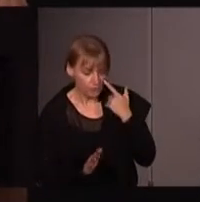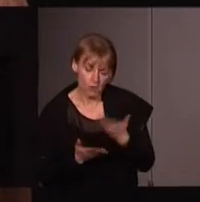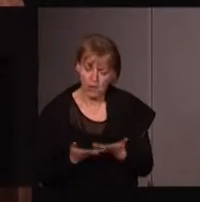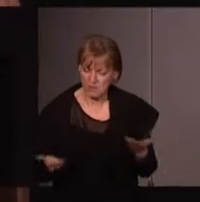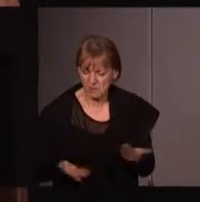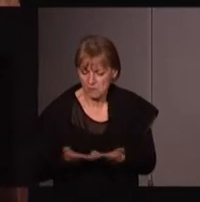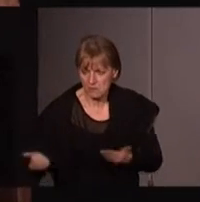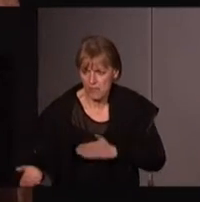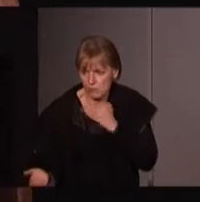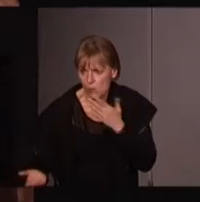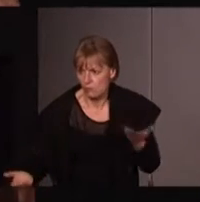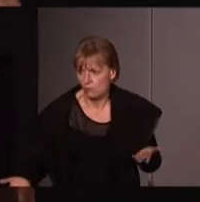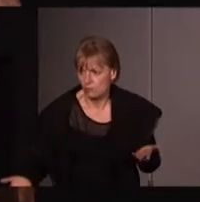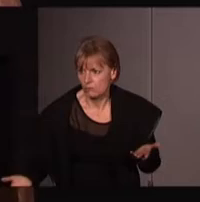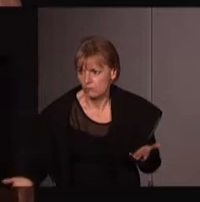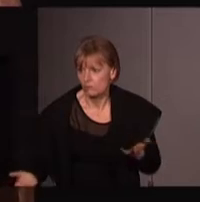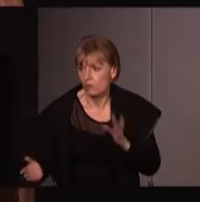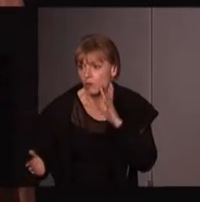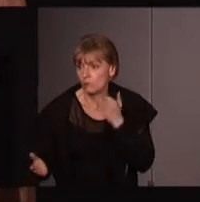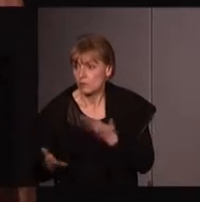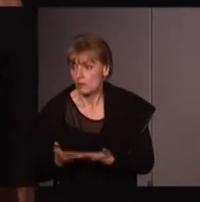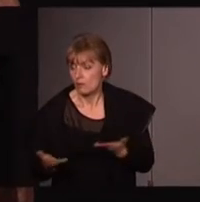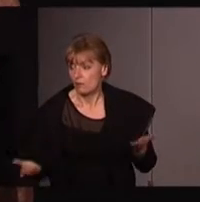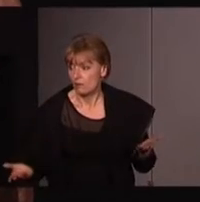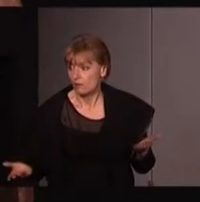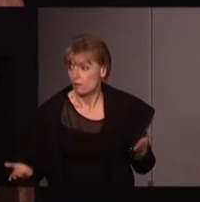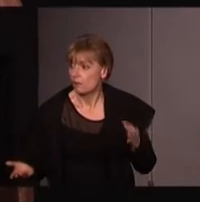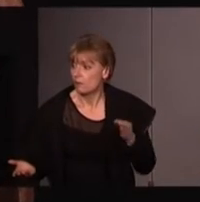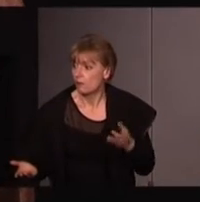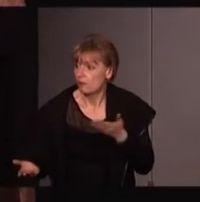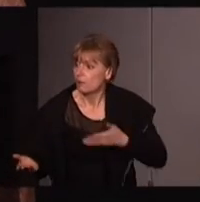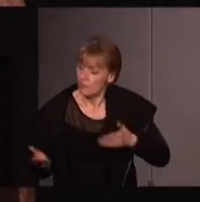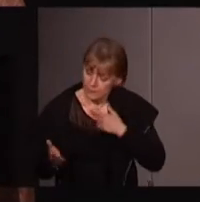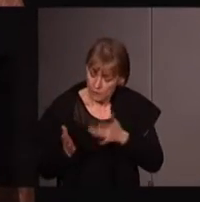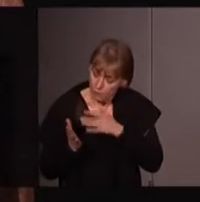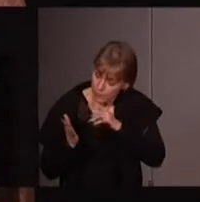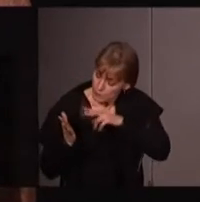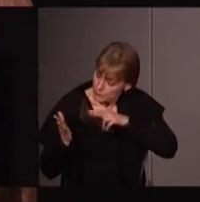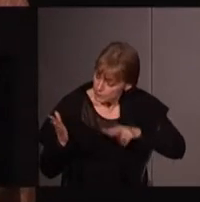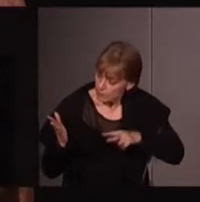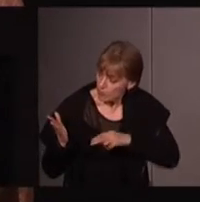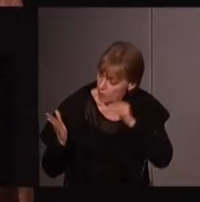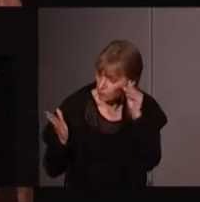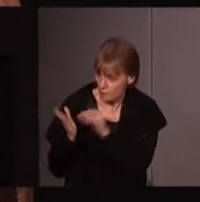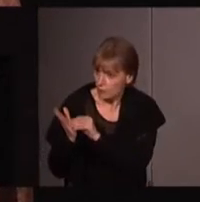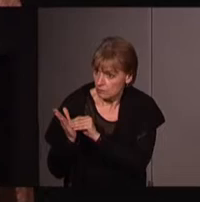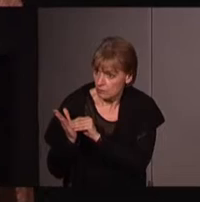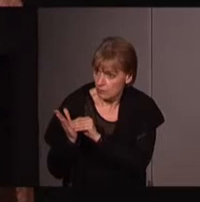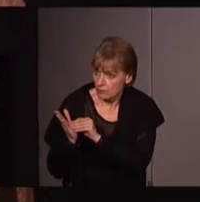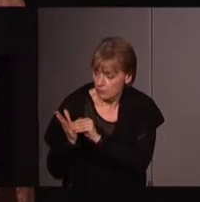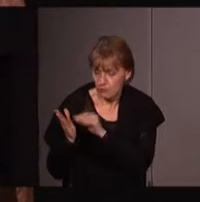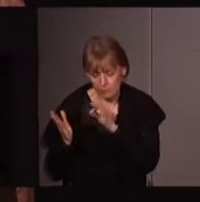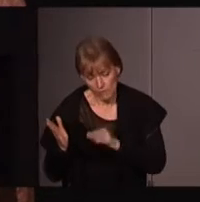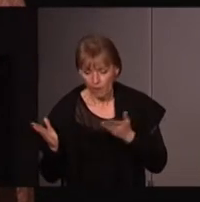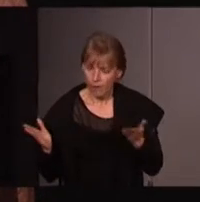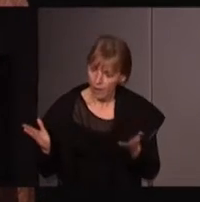Donc je pense que ça serait stupide de ne le reconnaître que vous avez des pages où c'est écrit des noirs sur blancs, qu'on traite